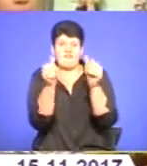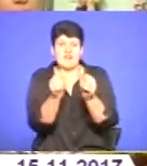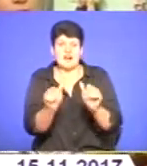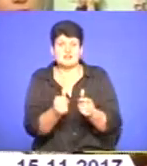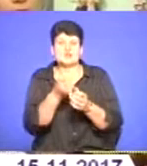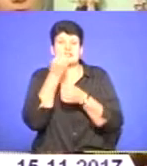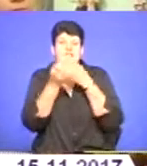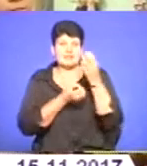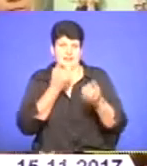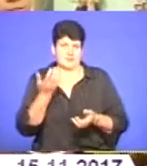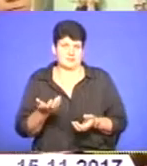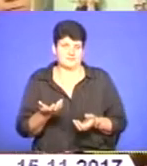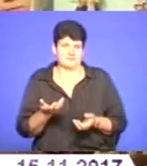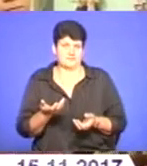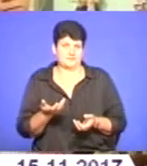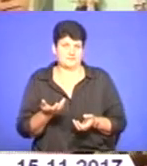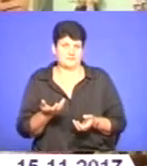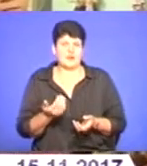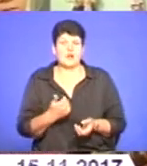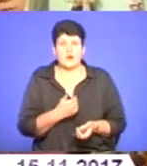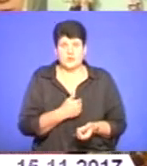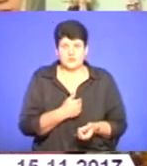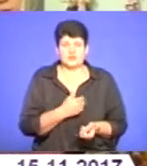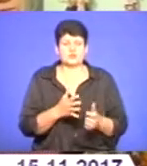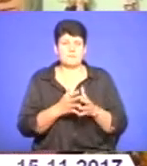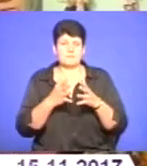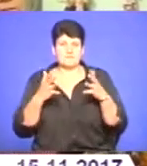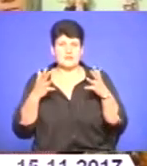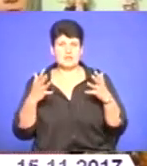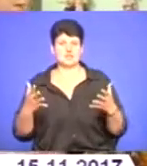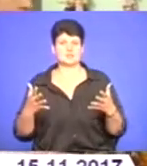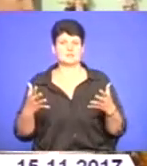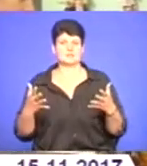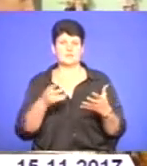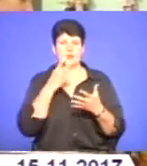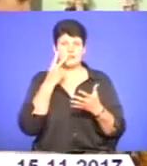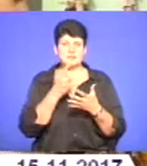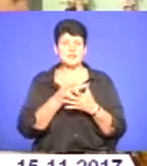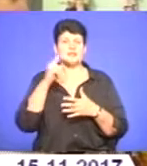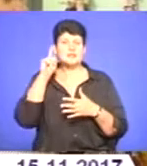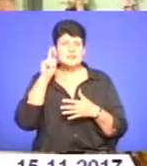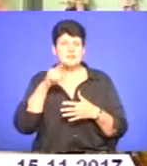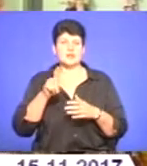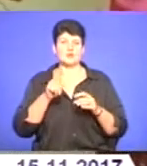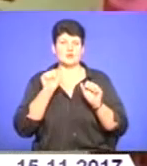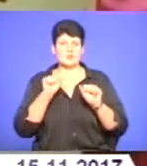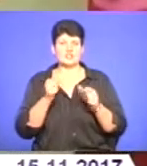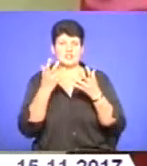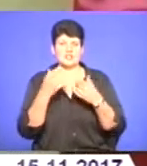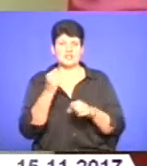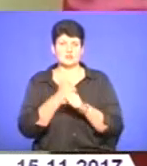Я б хотіла, щоб я більше відкрилася і знала, що ще можна сплести з рогози.